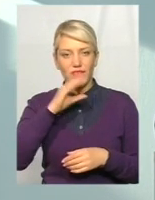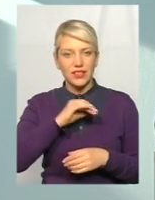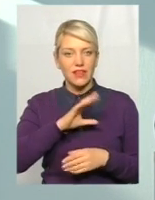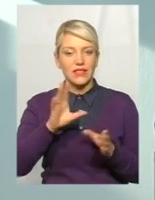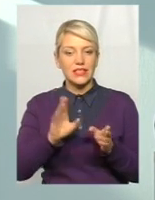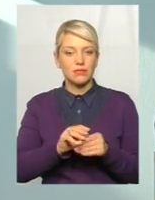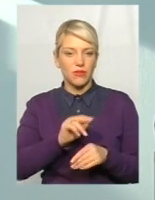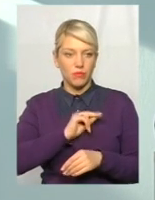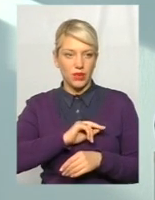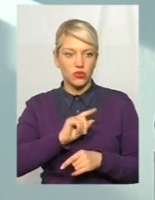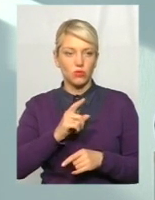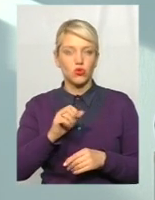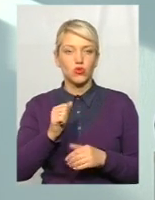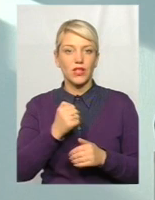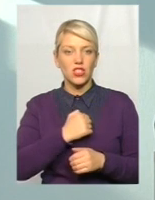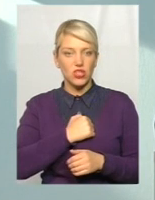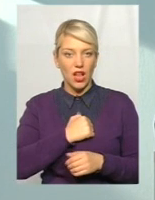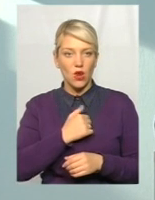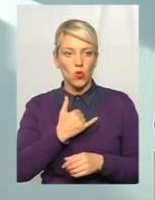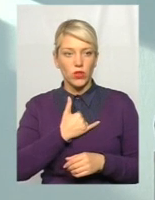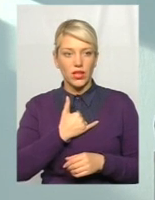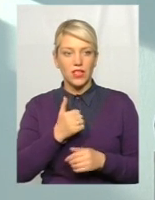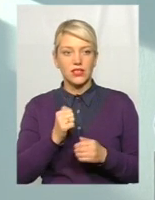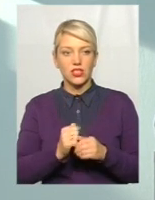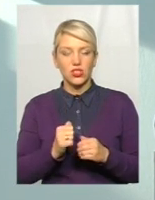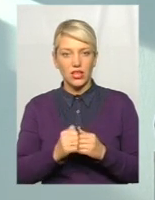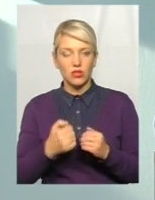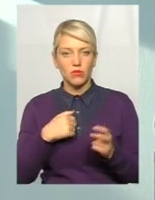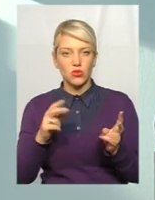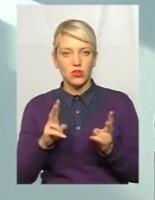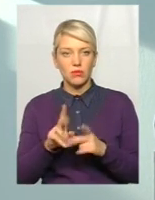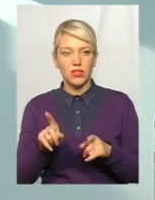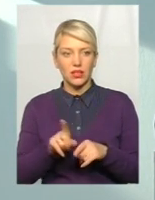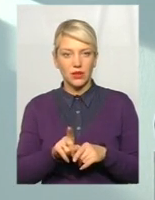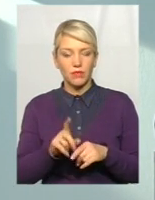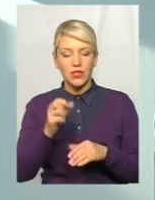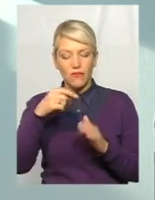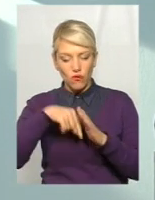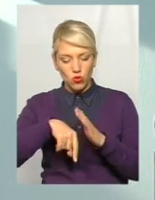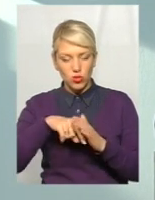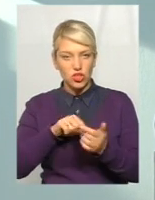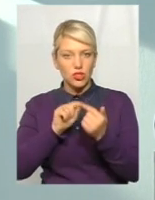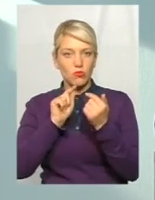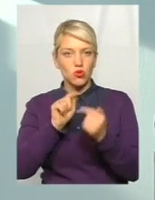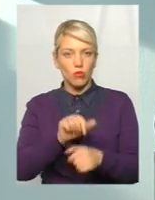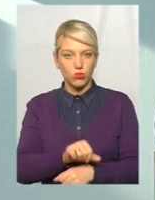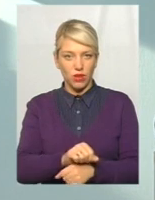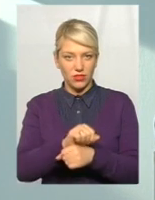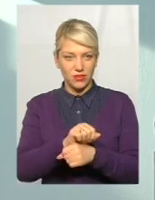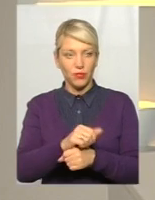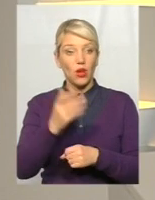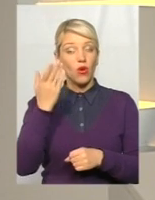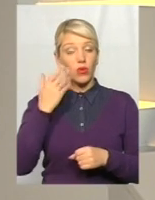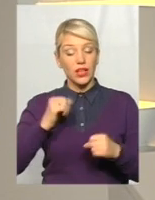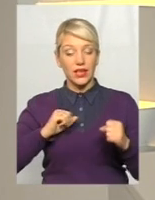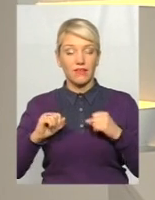що, на жаль, часто нам довелося стикатися з внутрішнім саботажем. Коли керівники тих чи інших комунальних підприємств не були